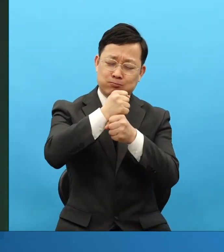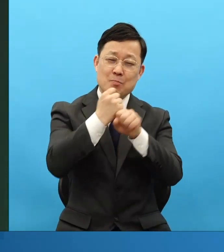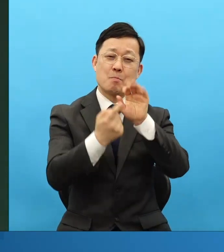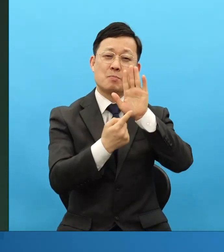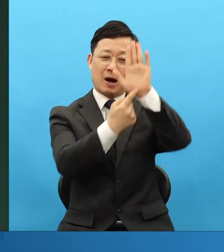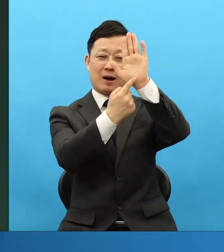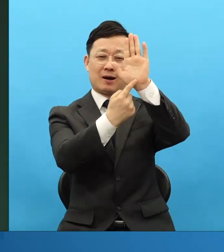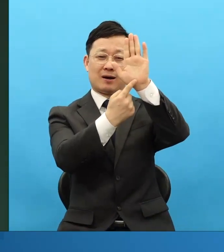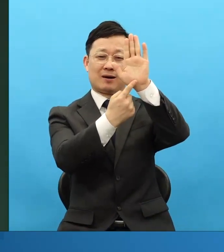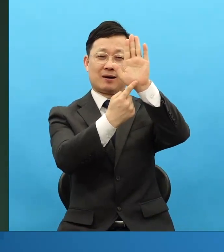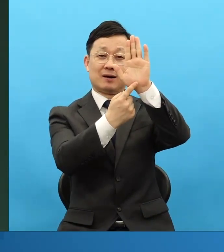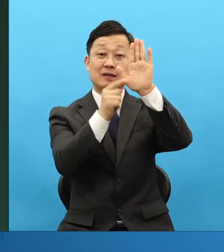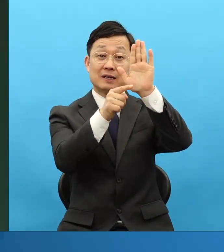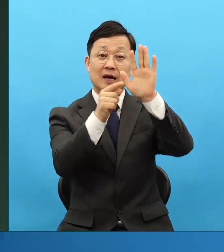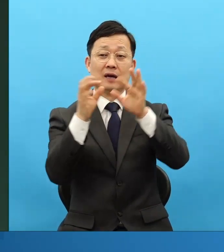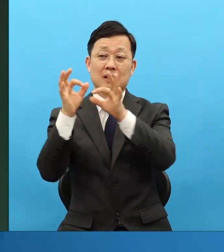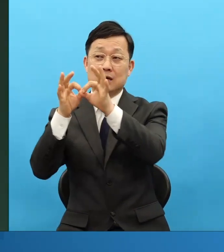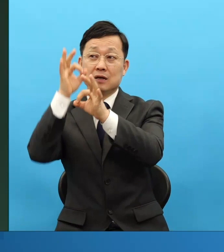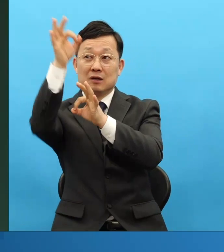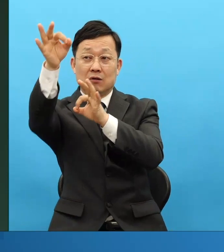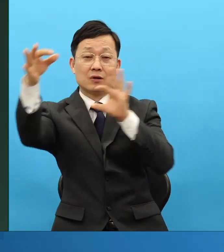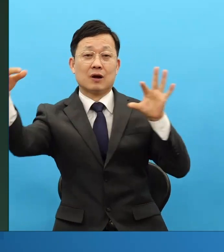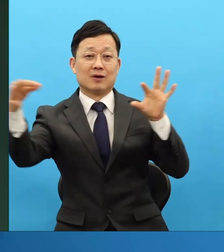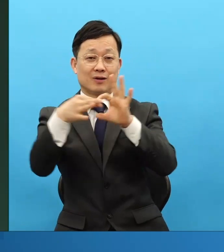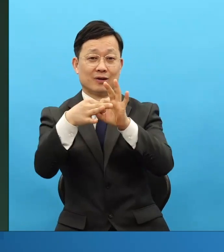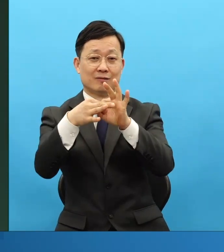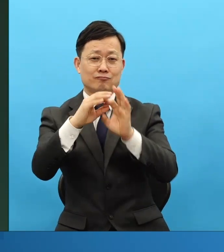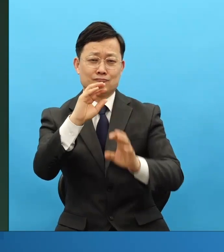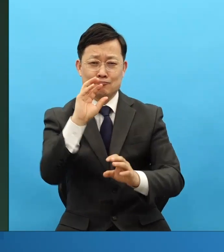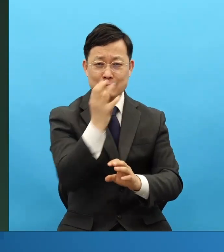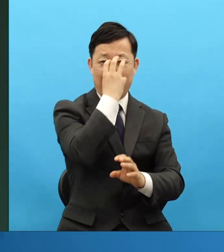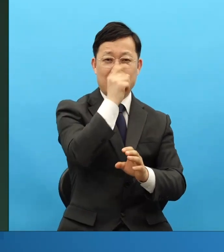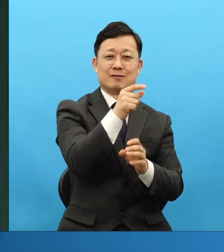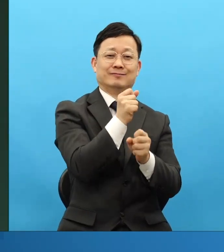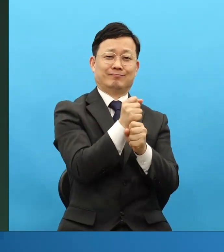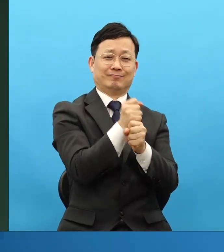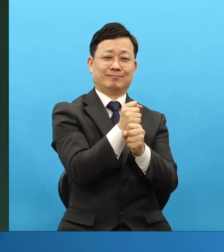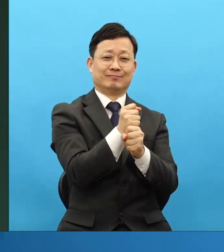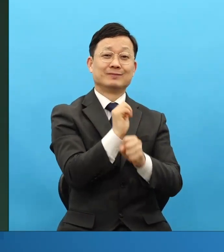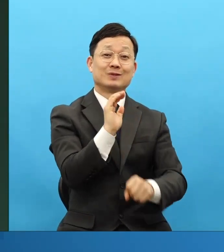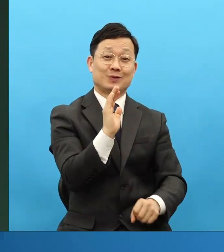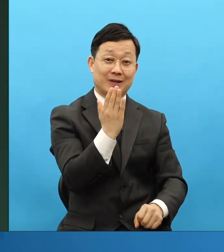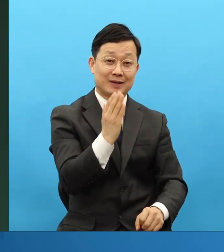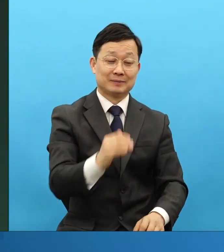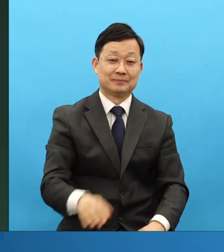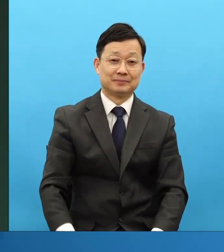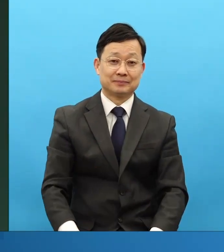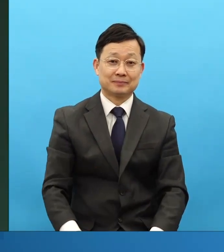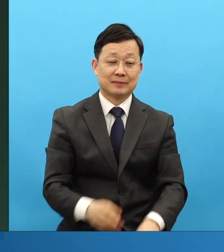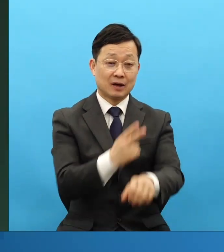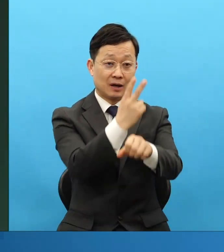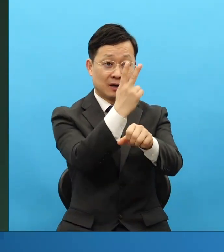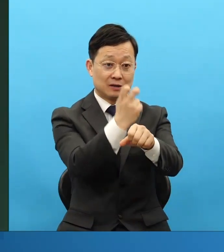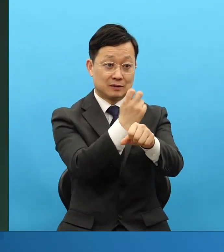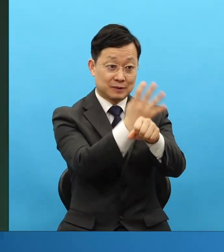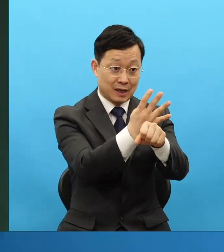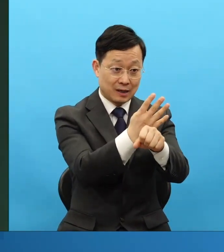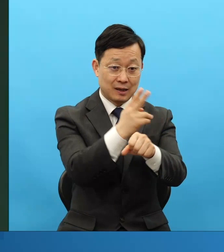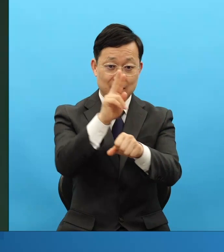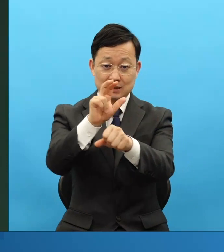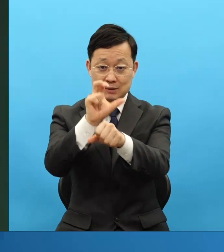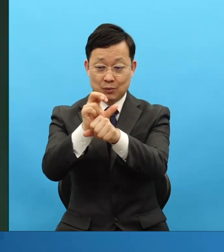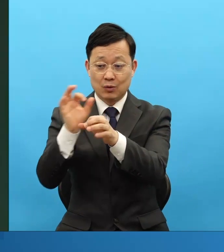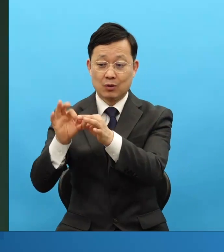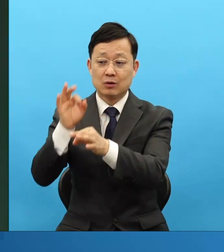영원 이겁니다. 그래서 24 25 영원